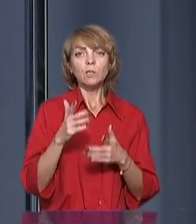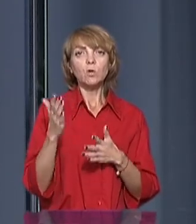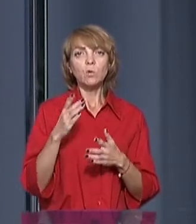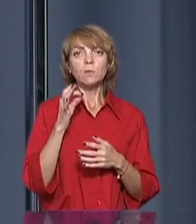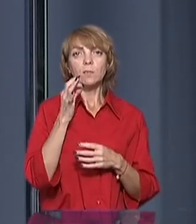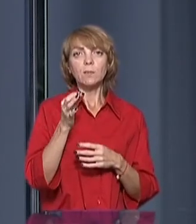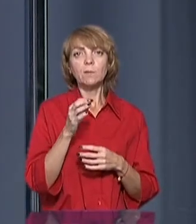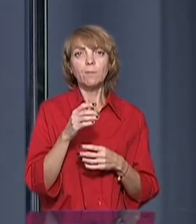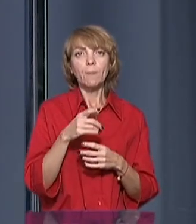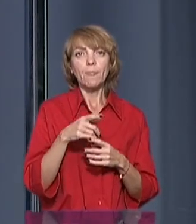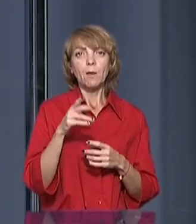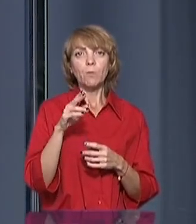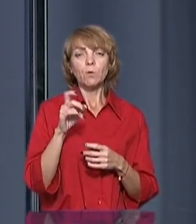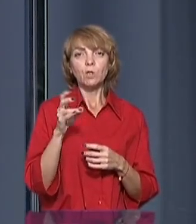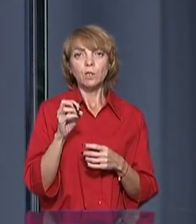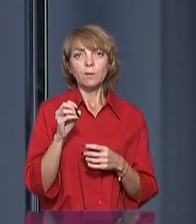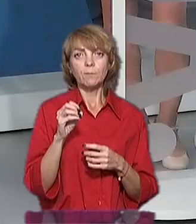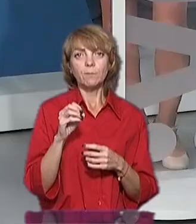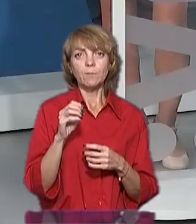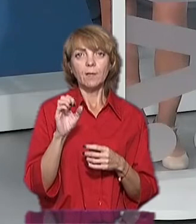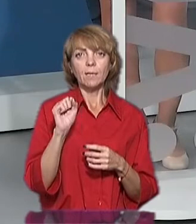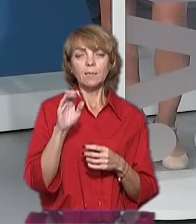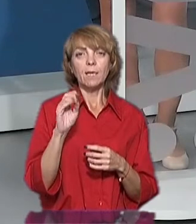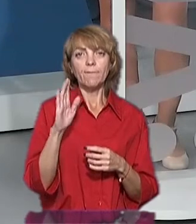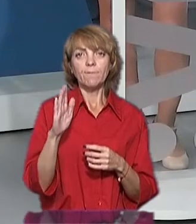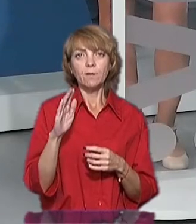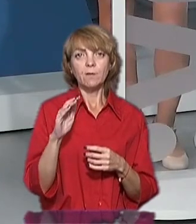як сказав в видеорепортіже Андреєв,